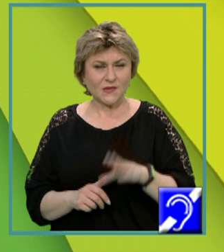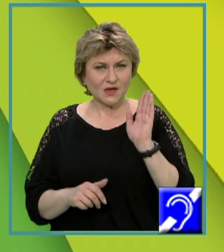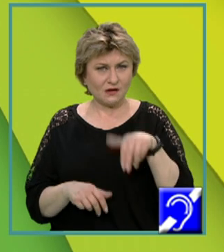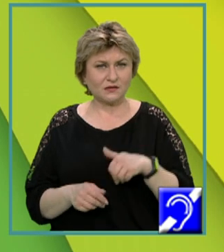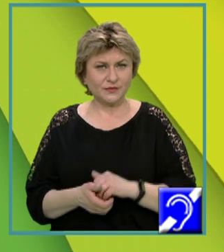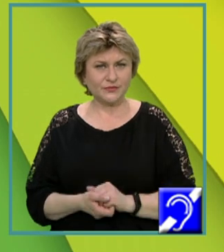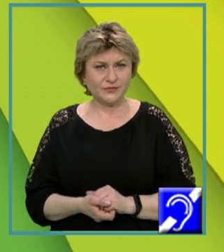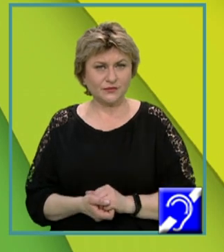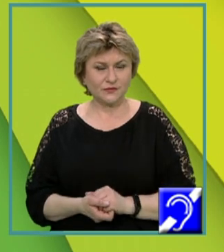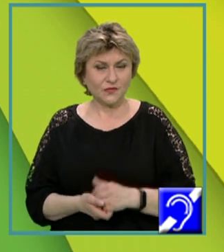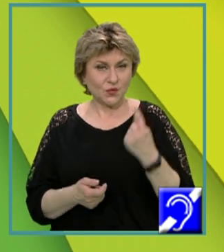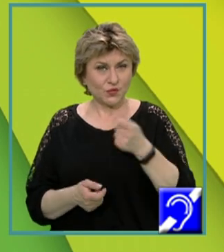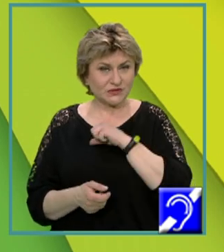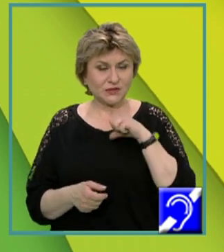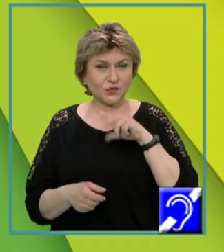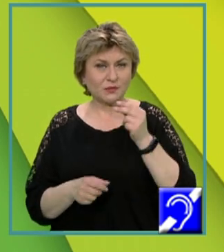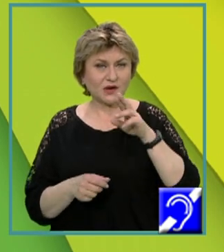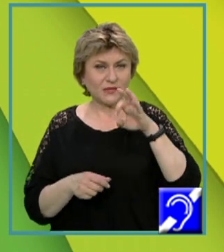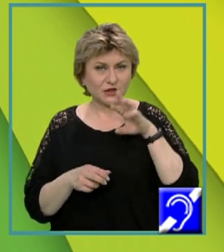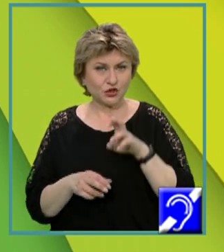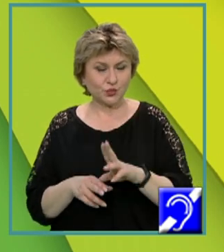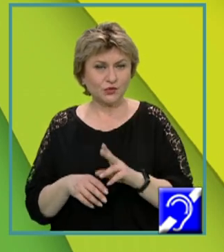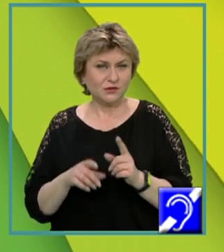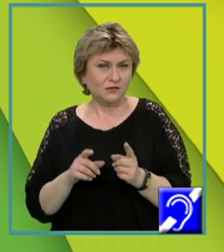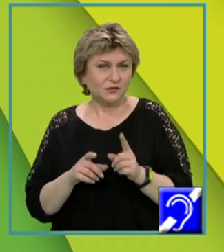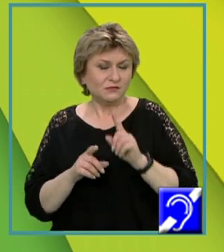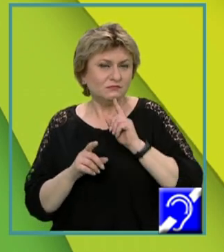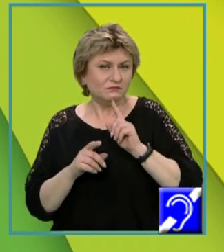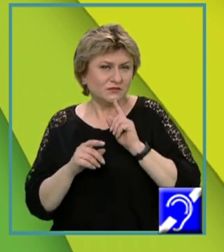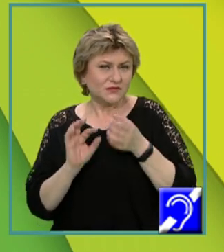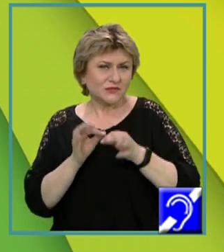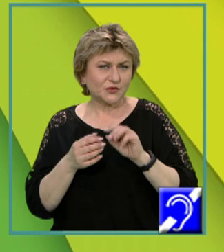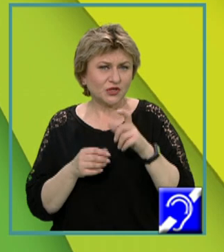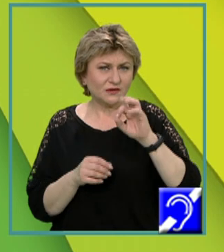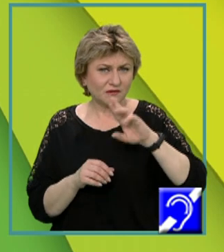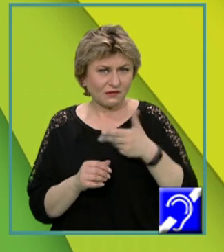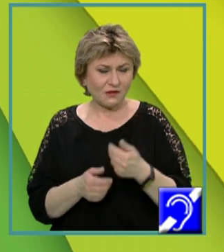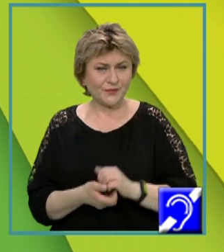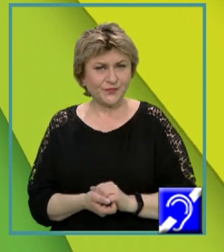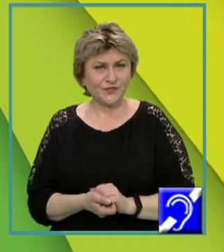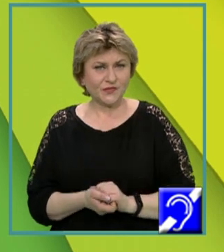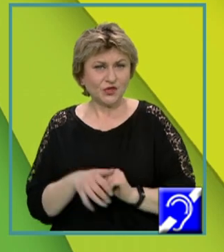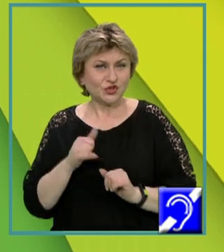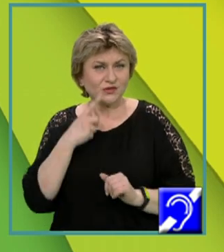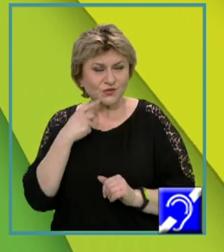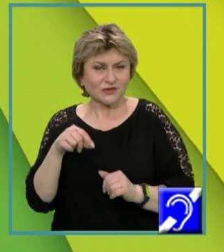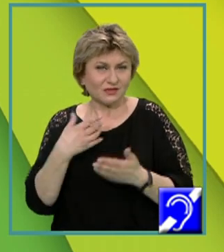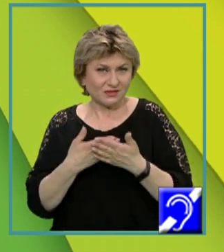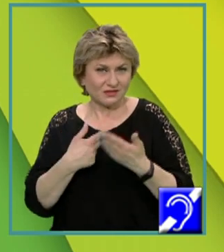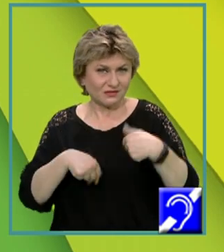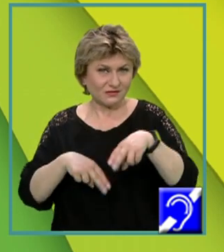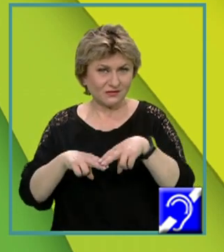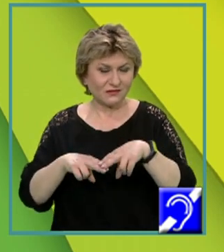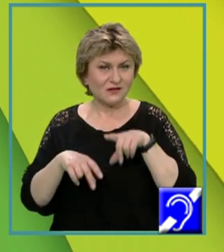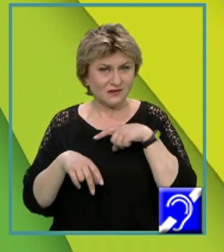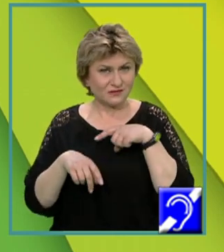are un singur parametru cu numele litera de tip char și rezultatul returnat